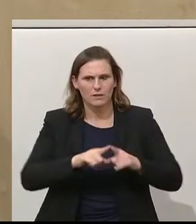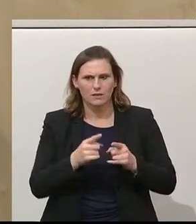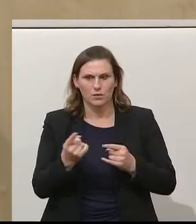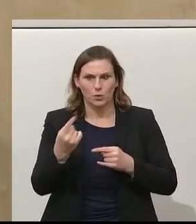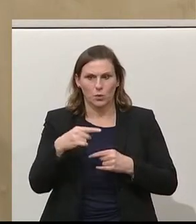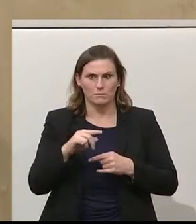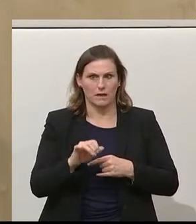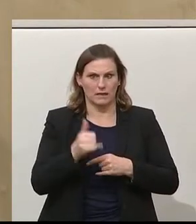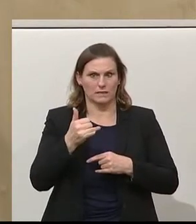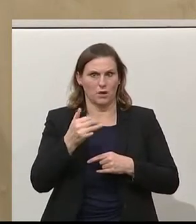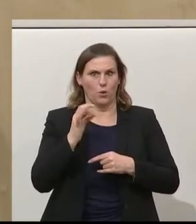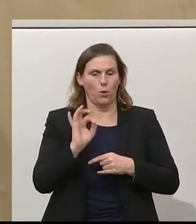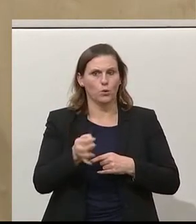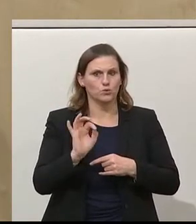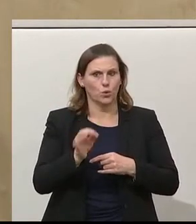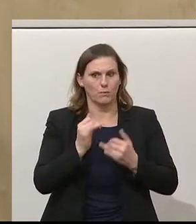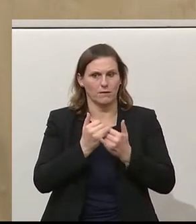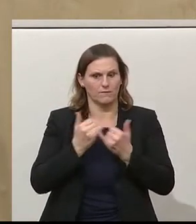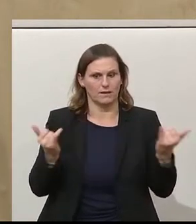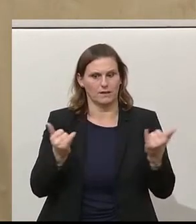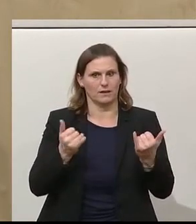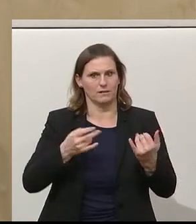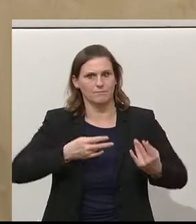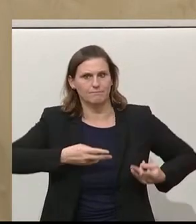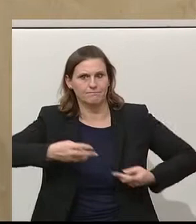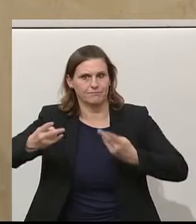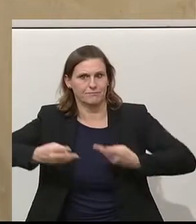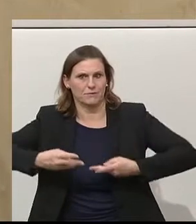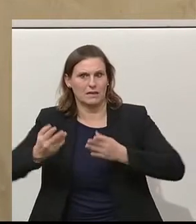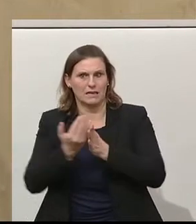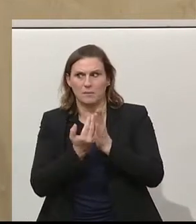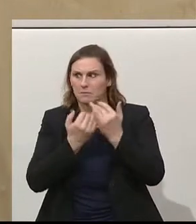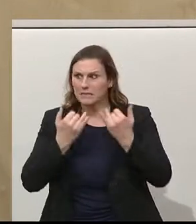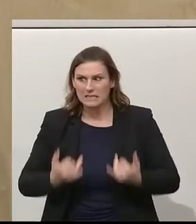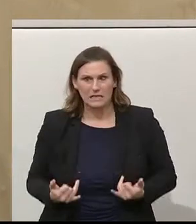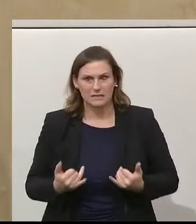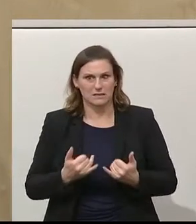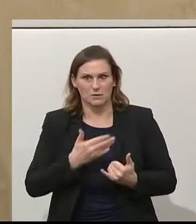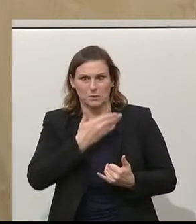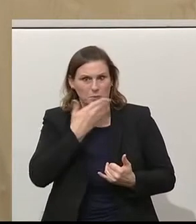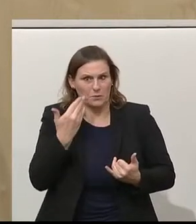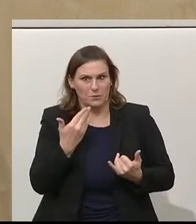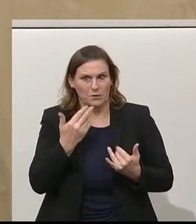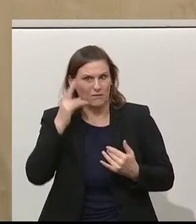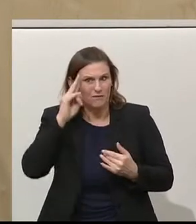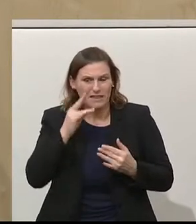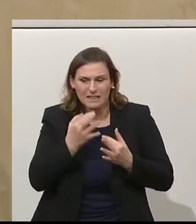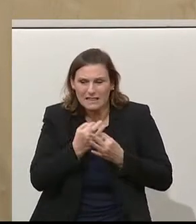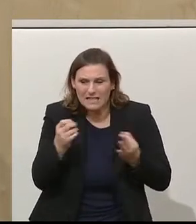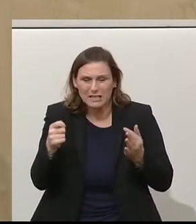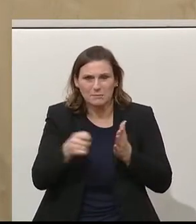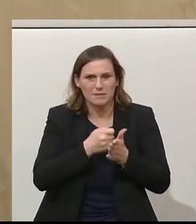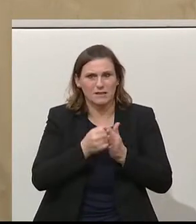die Ausführungsgesetze umzusetzen. Wien ist bis heute säumig. Bis heute ist in Wien nichts geschehen. Die